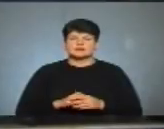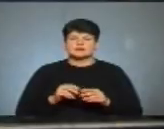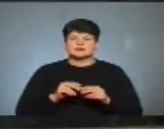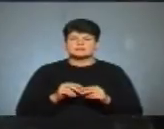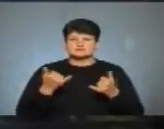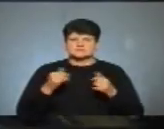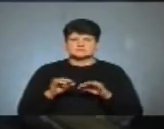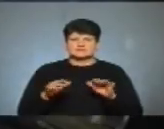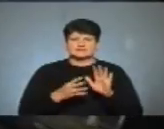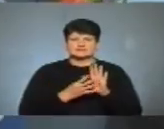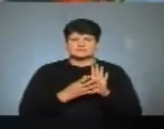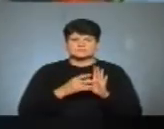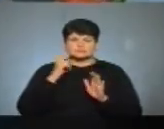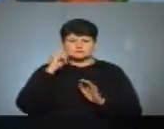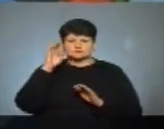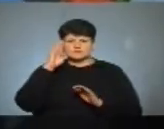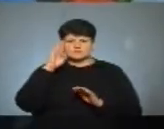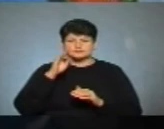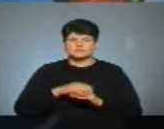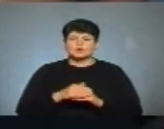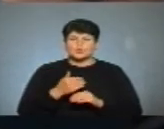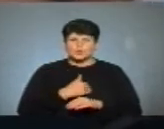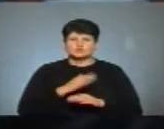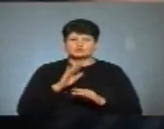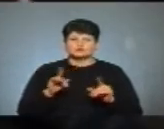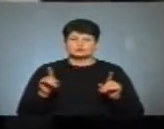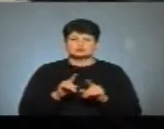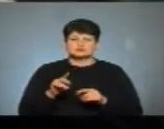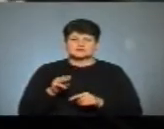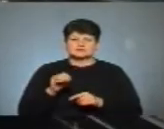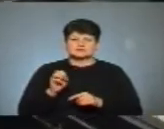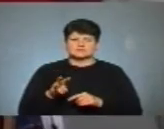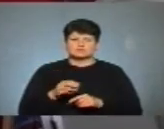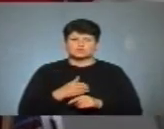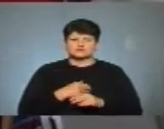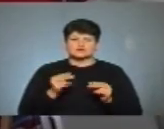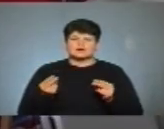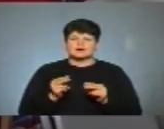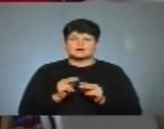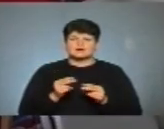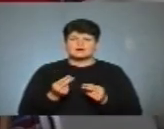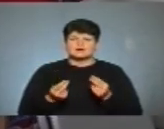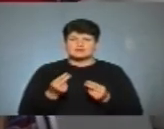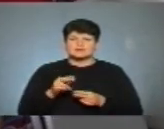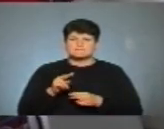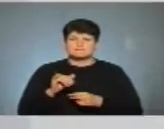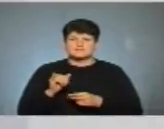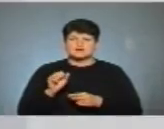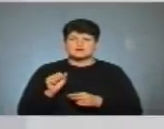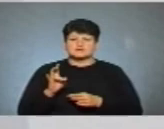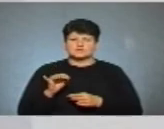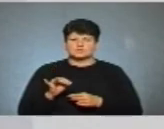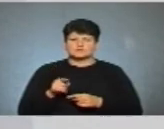'ятирічний Богдан Павелко. Я хочу бути музикантом, я хочу гнати на піаніно. Мати